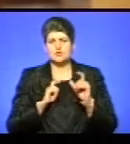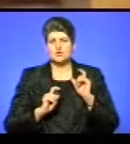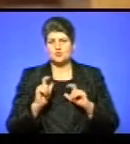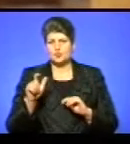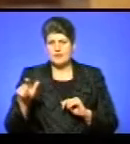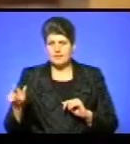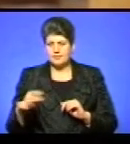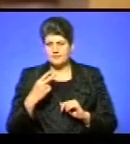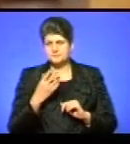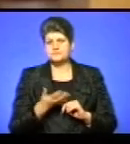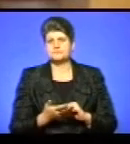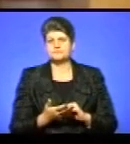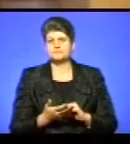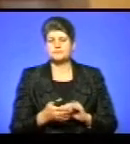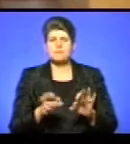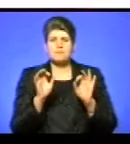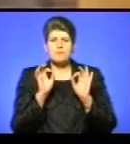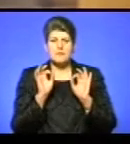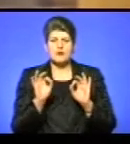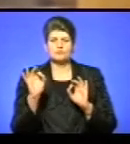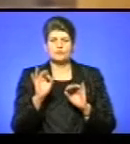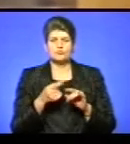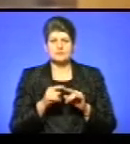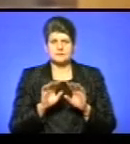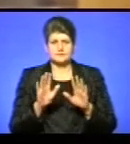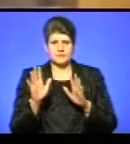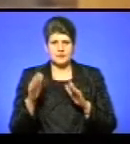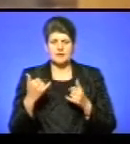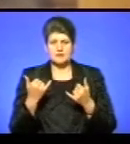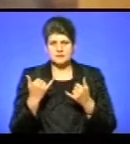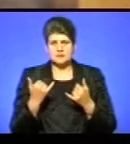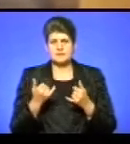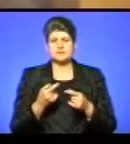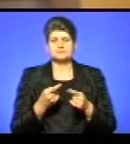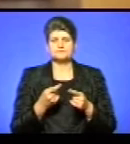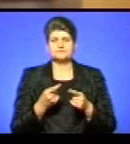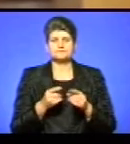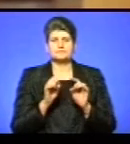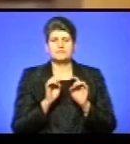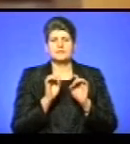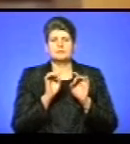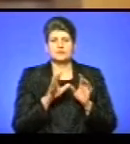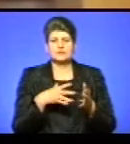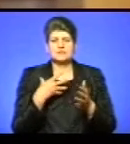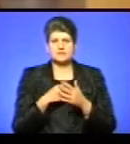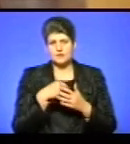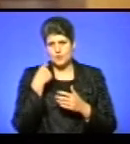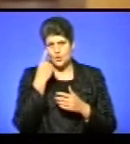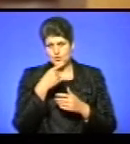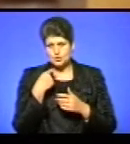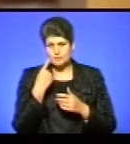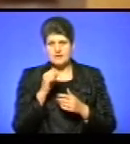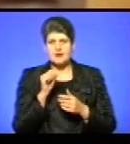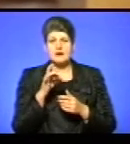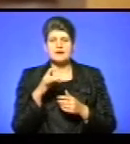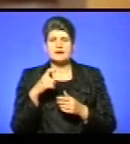правду по ті події. Я зараз за домовленіцею з обласним архівом передаю свій особистий